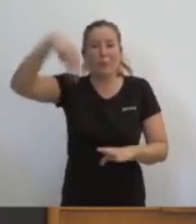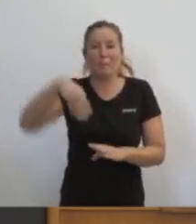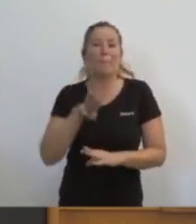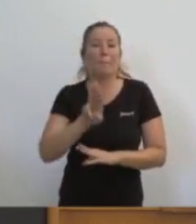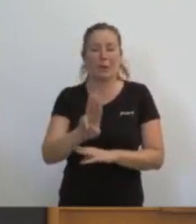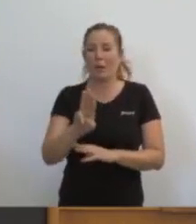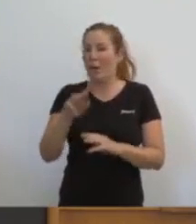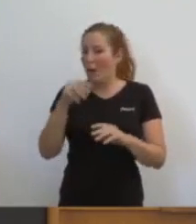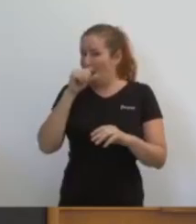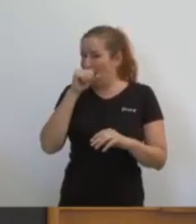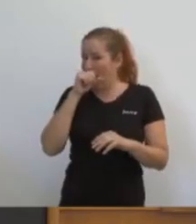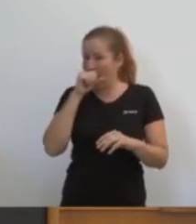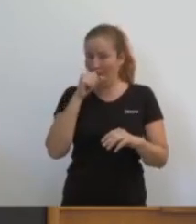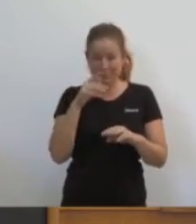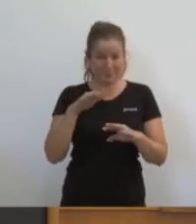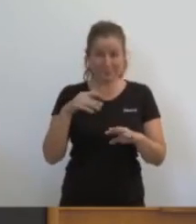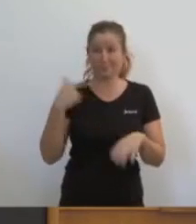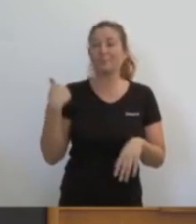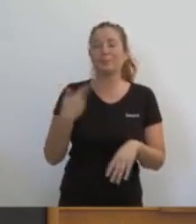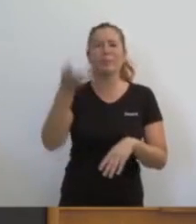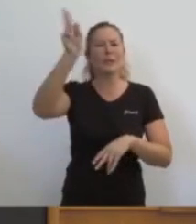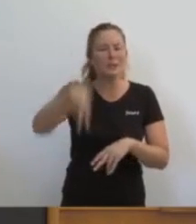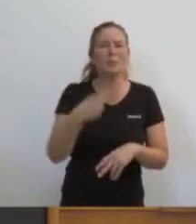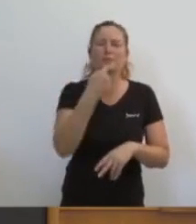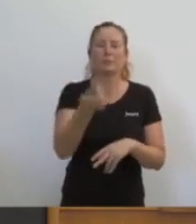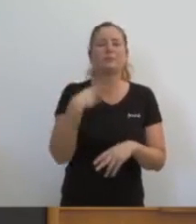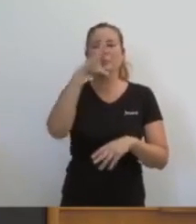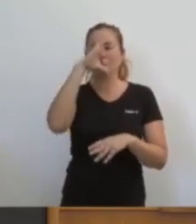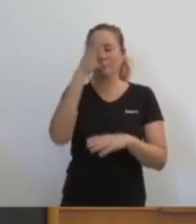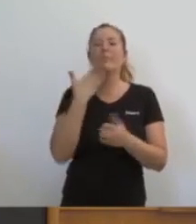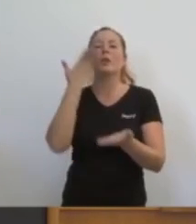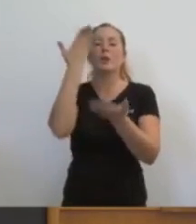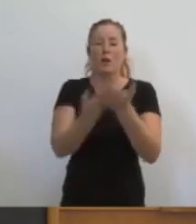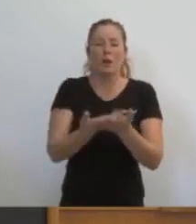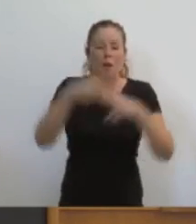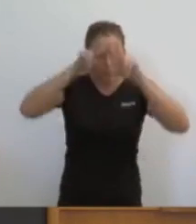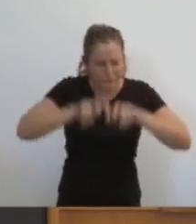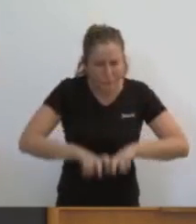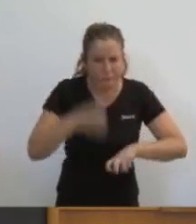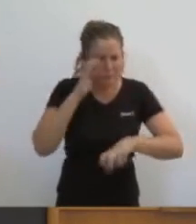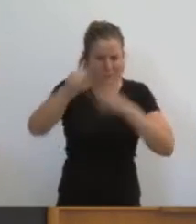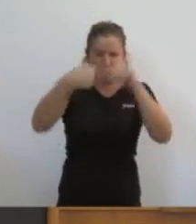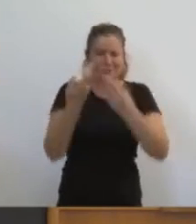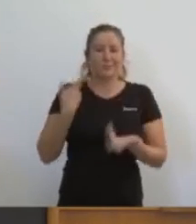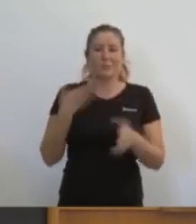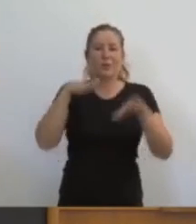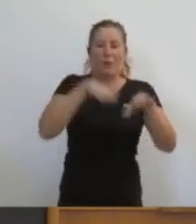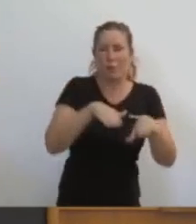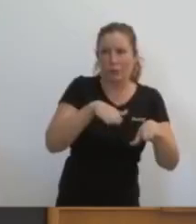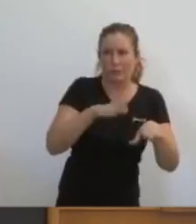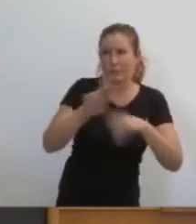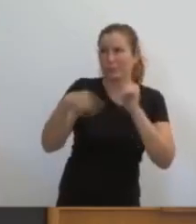molt bregat perquè va impedir una comissió d'investigació al febrer que després es va veure obligat a votar a favor. I després de votar en contra